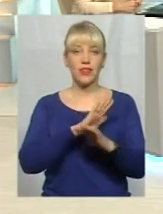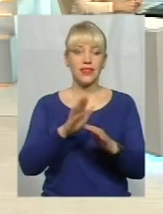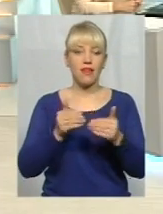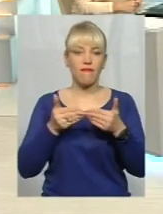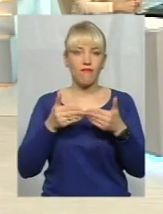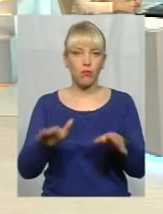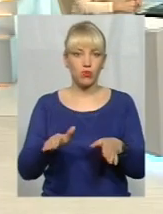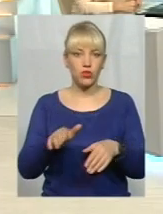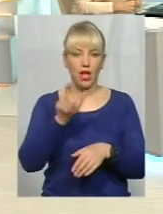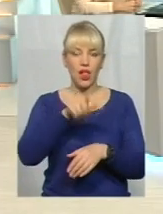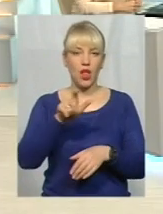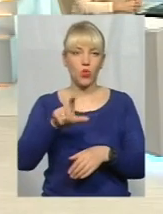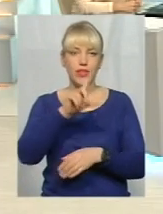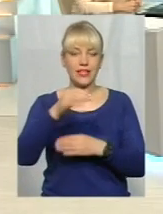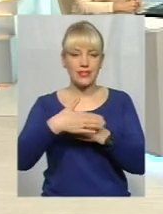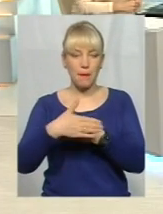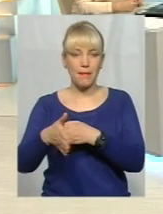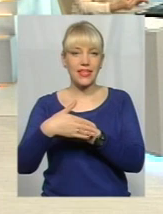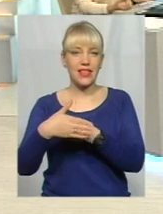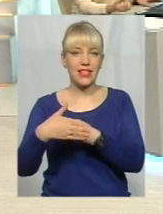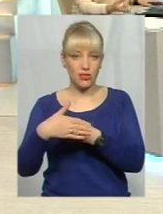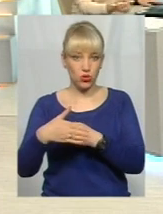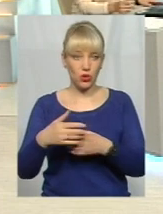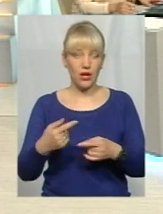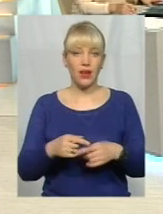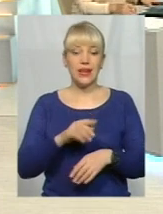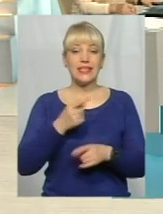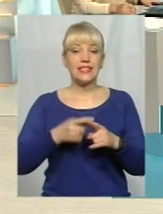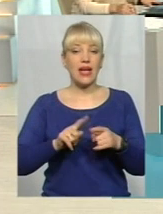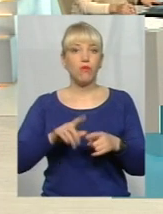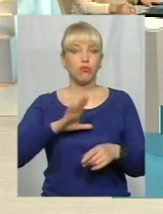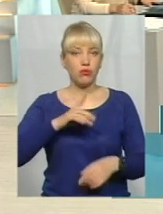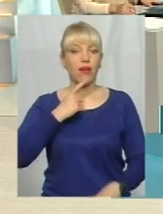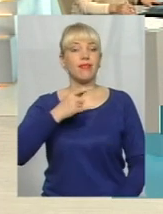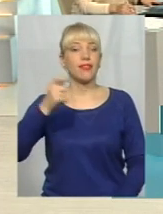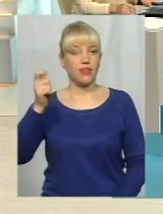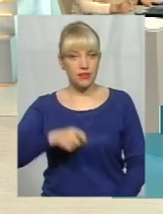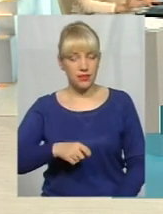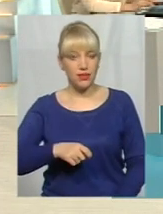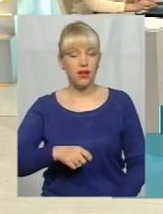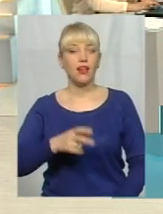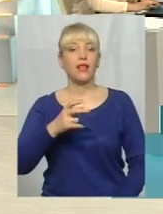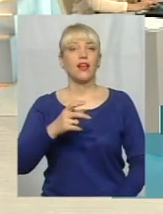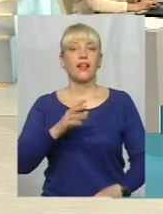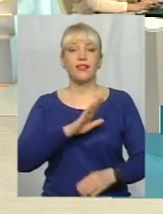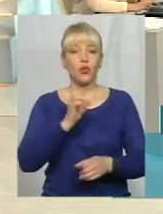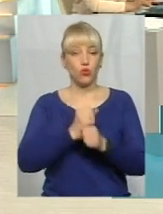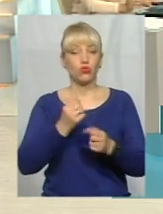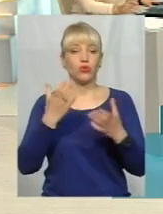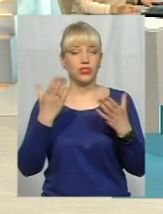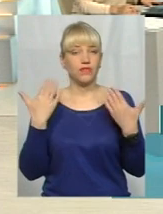з під'їзду. Незважаючи на те, що це було неділя, ми викликали людей, ловців,